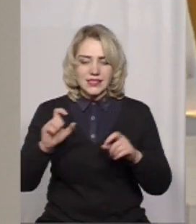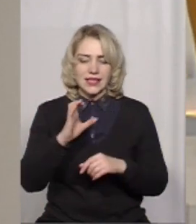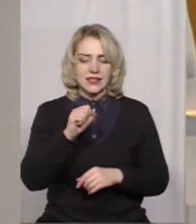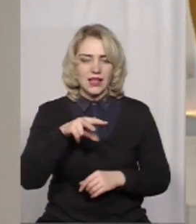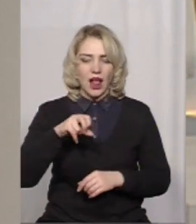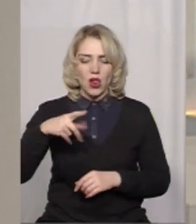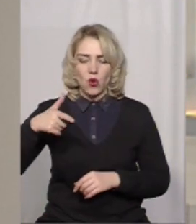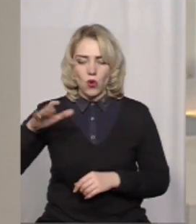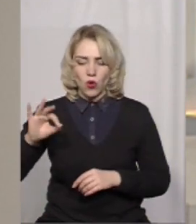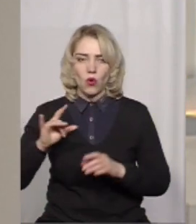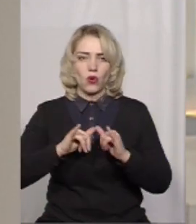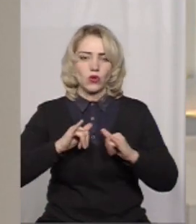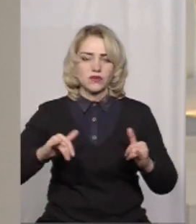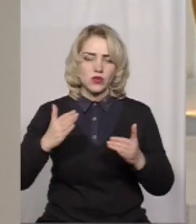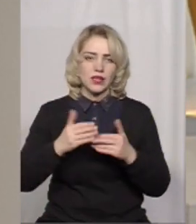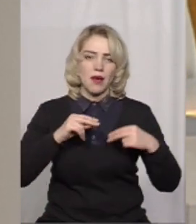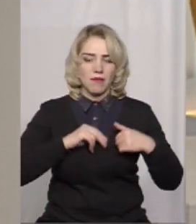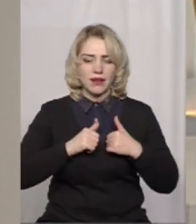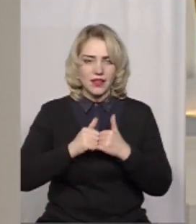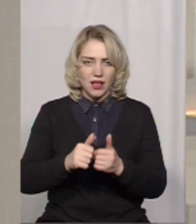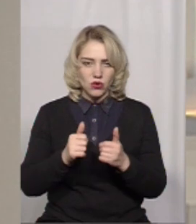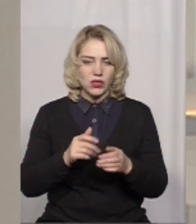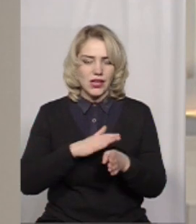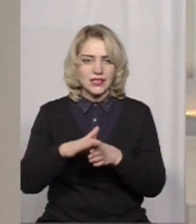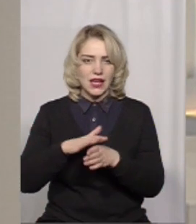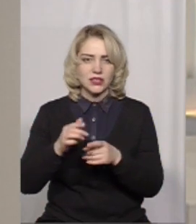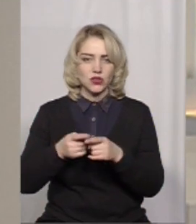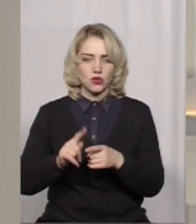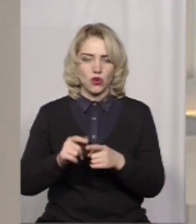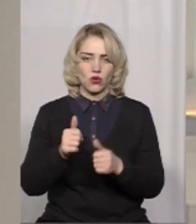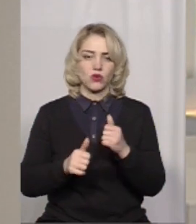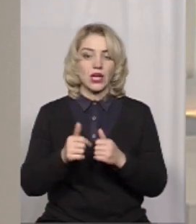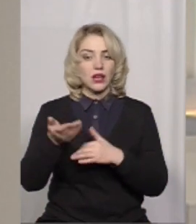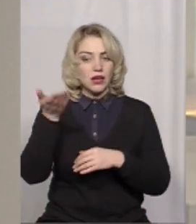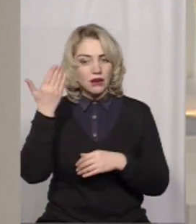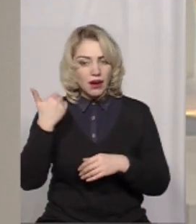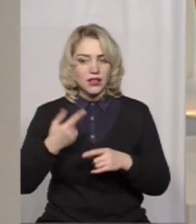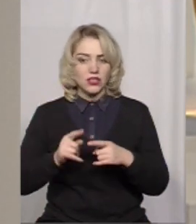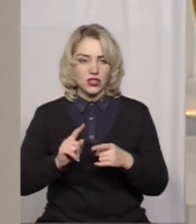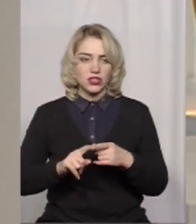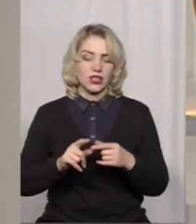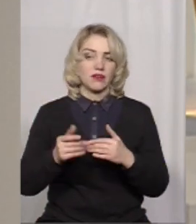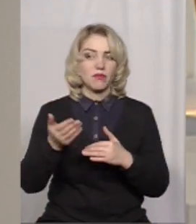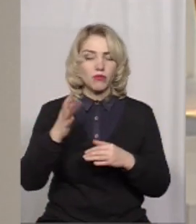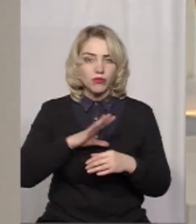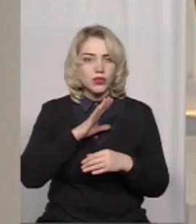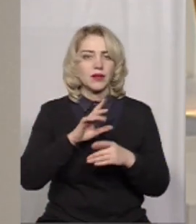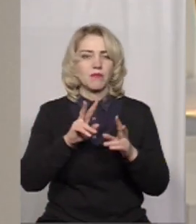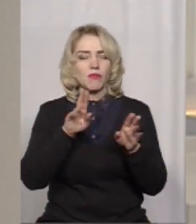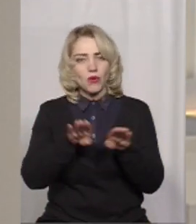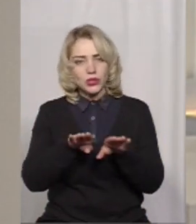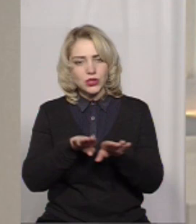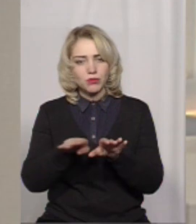в реалізації цього конкурсу. Пані Ано, раніше ж реалізовували в Агенції сталого розвитку подібний проєкт